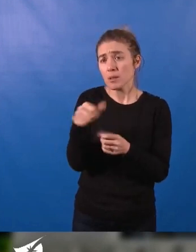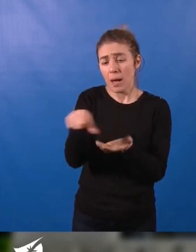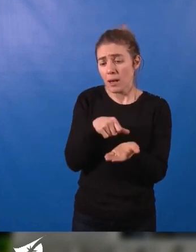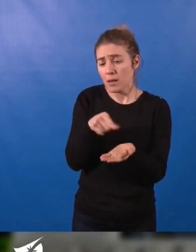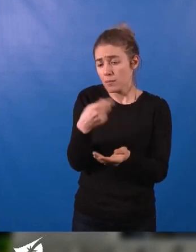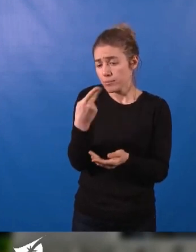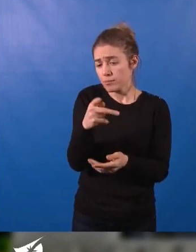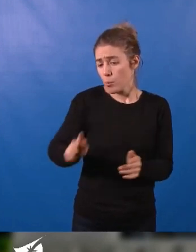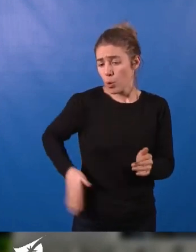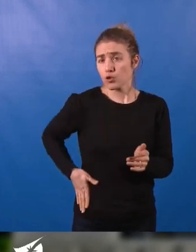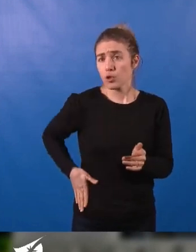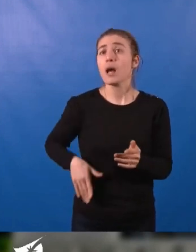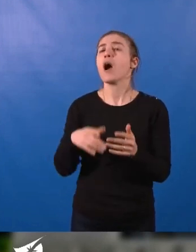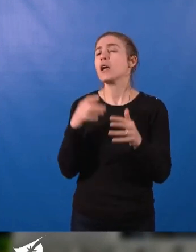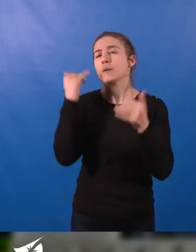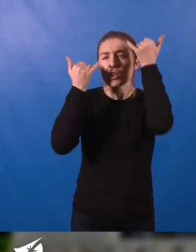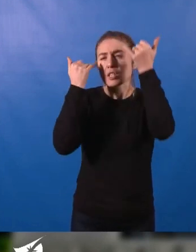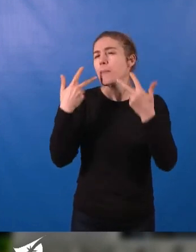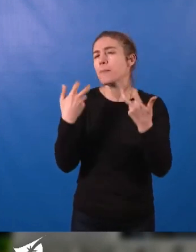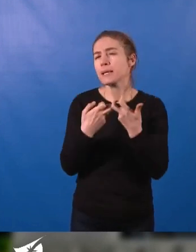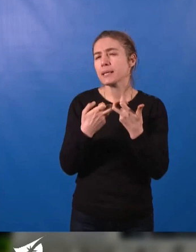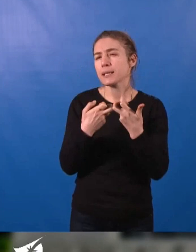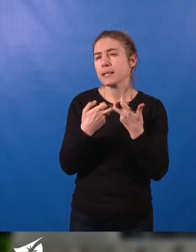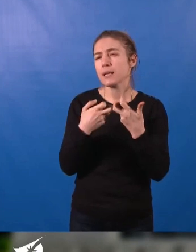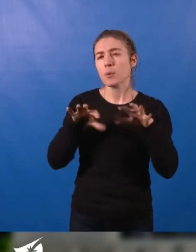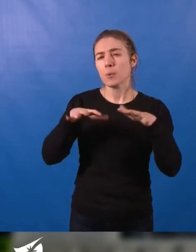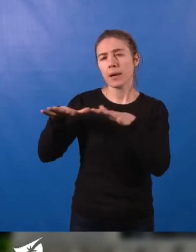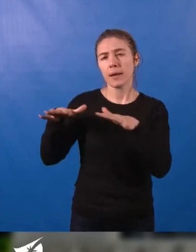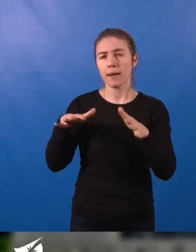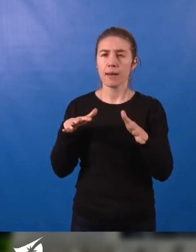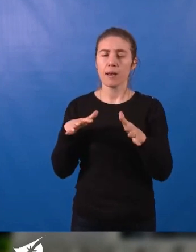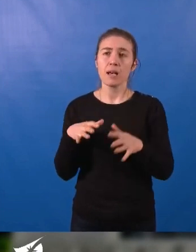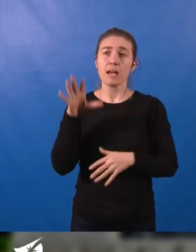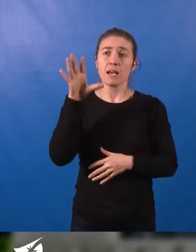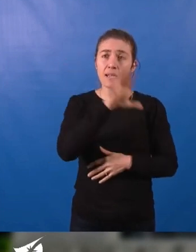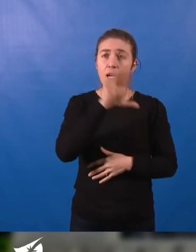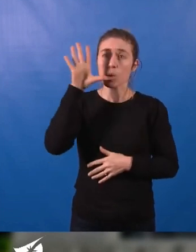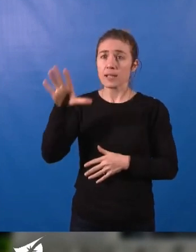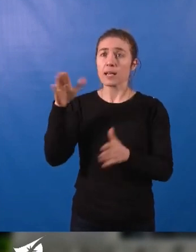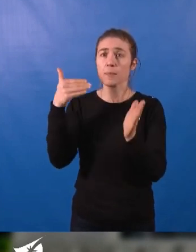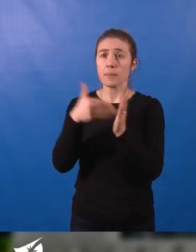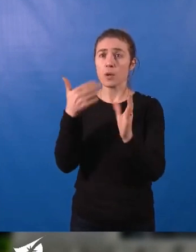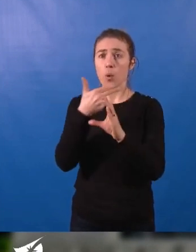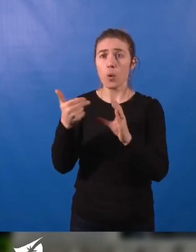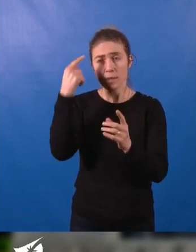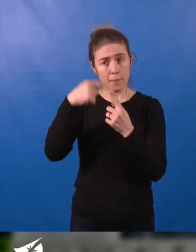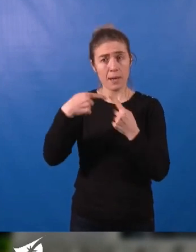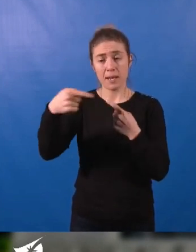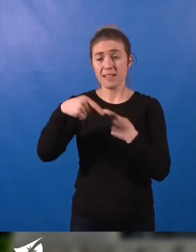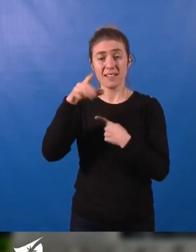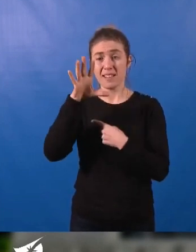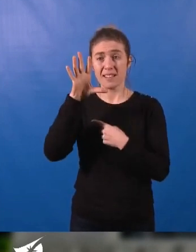un ordre d'idée du coût que cela pouvait représenter, on parlait par exemple de 55 000 euros pour 400 mètres de canalisation,